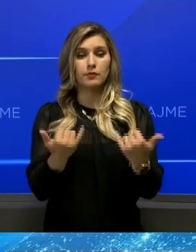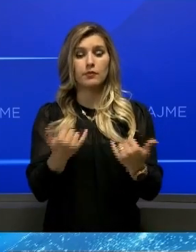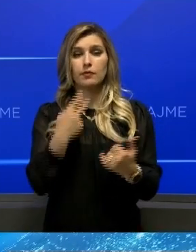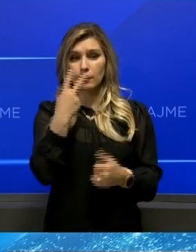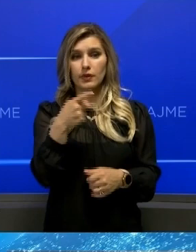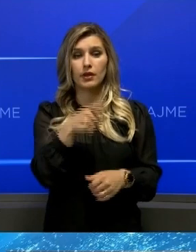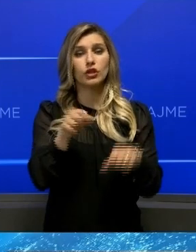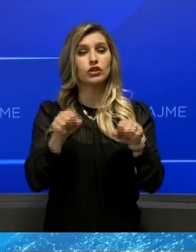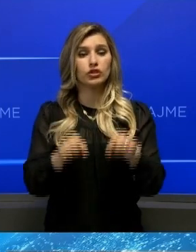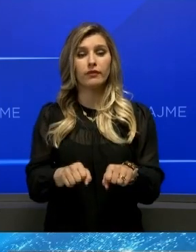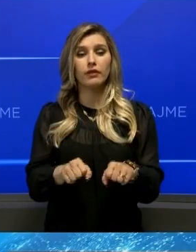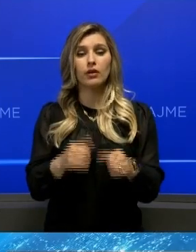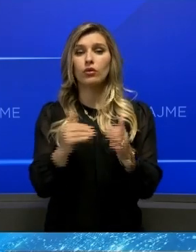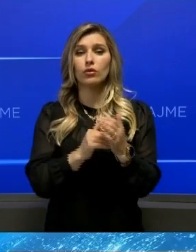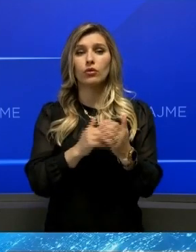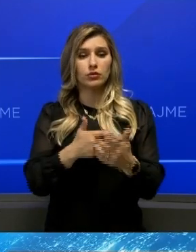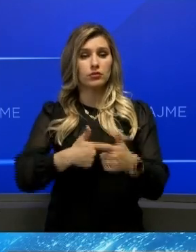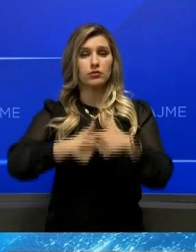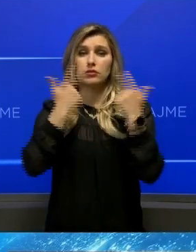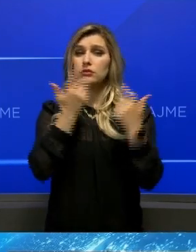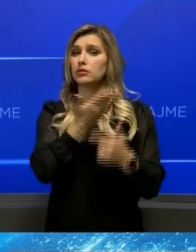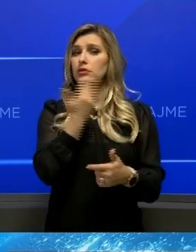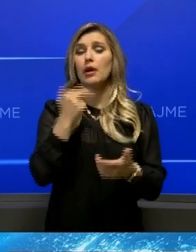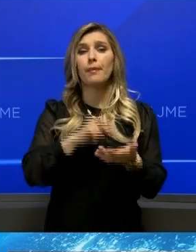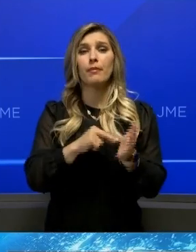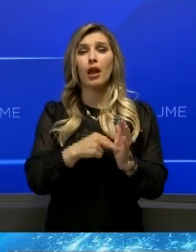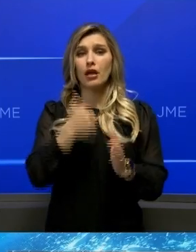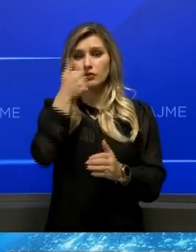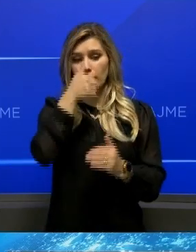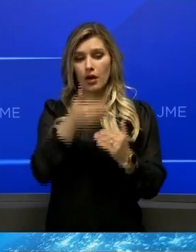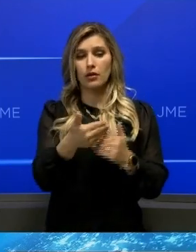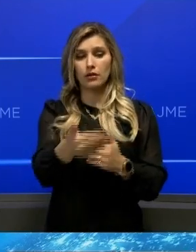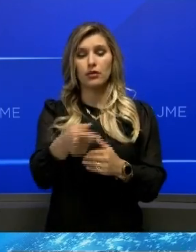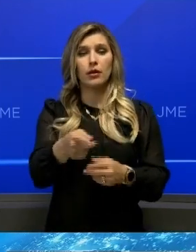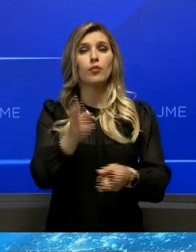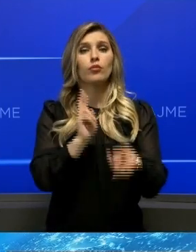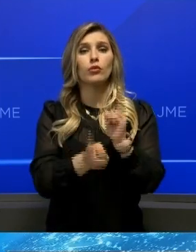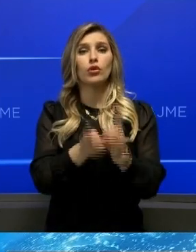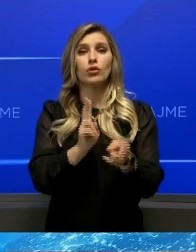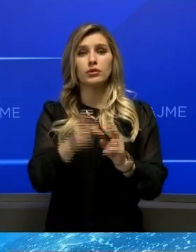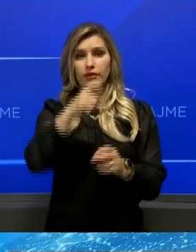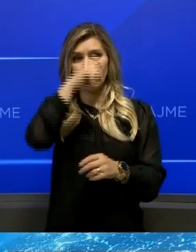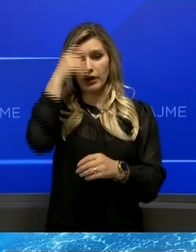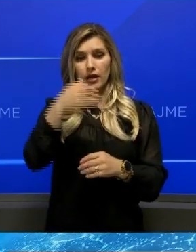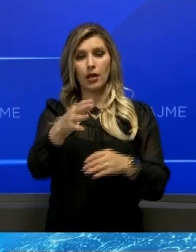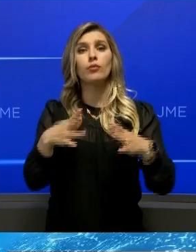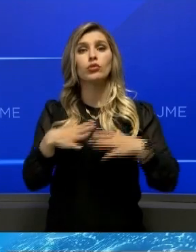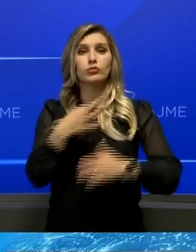se kjo qeveri endë nuk ka asë një plan për vaksinimin e mësimin mësimin mësimin mësimin